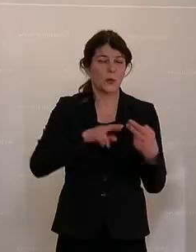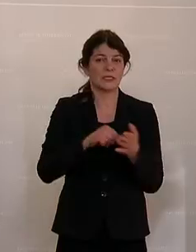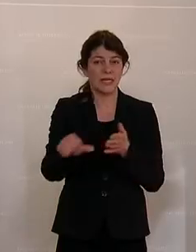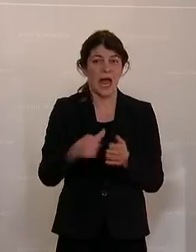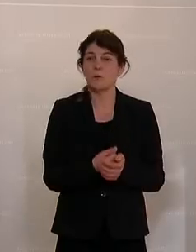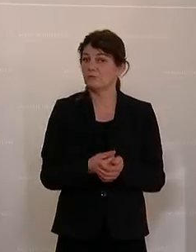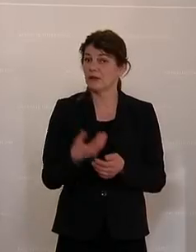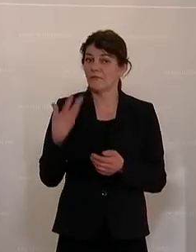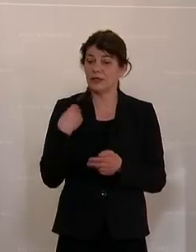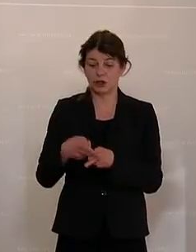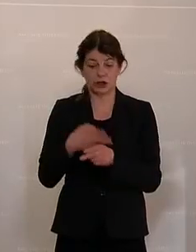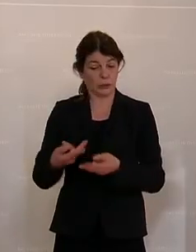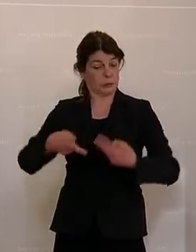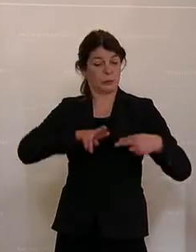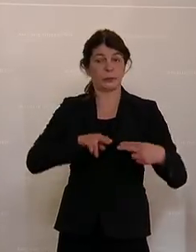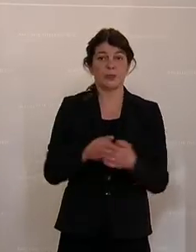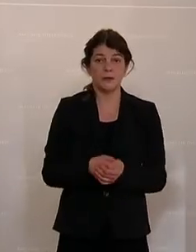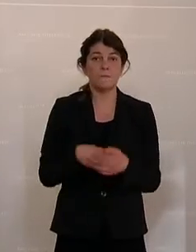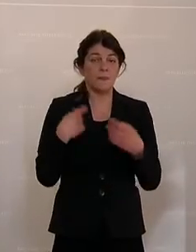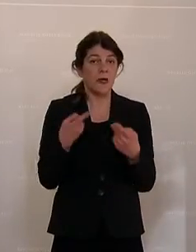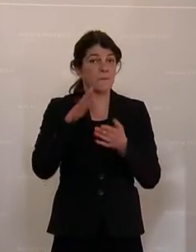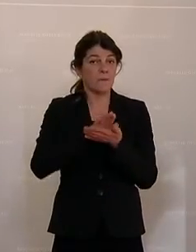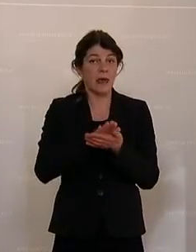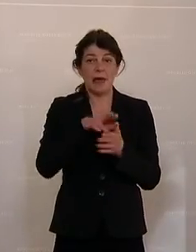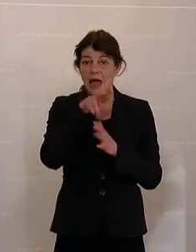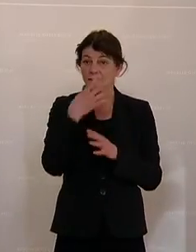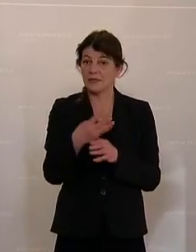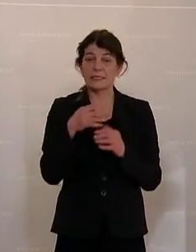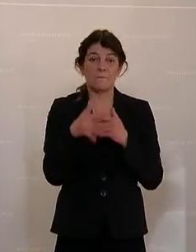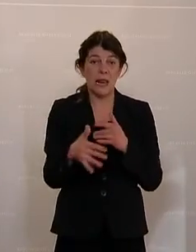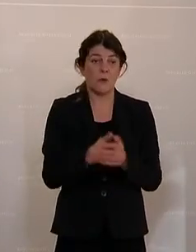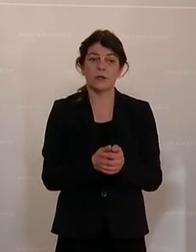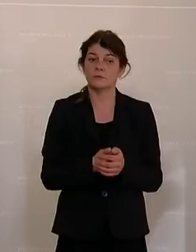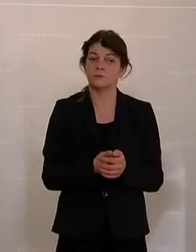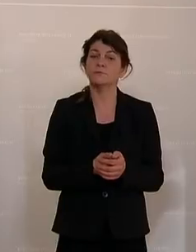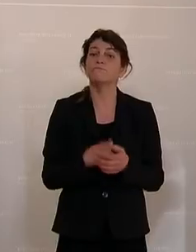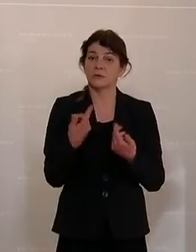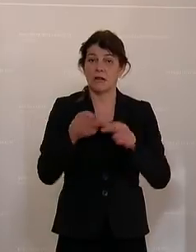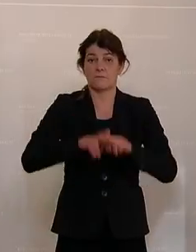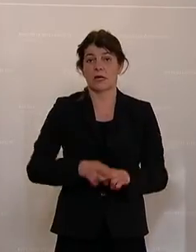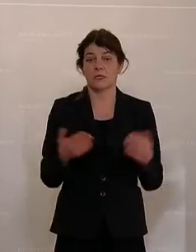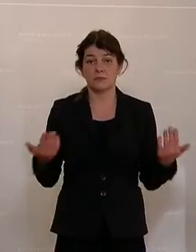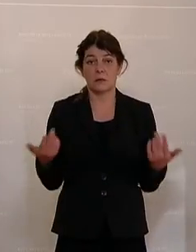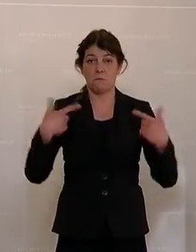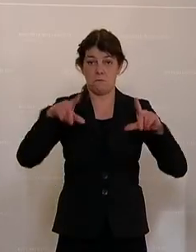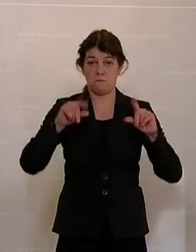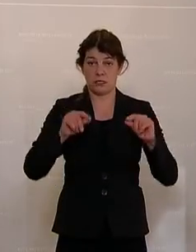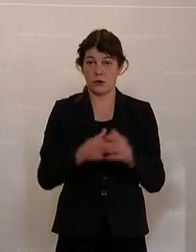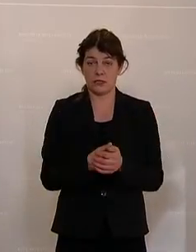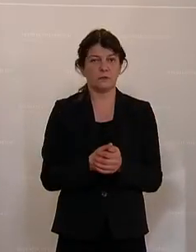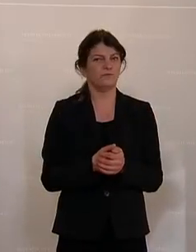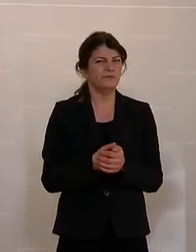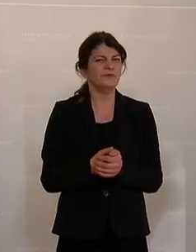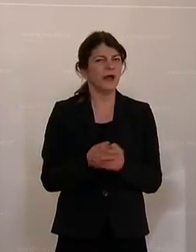in den Staat zurückfließen. Und da bleiben 48 Millionen übrig. Und das heißt, und das ist auch